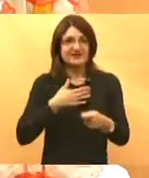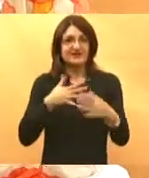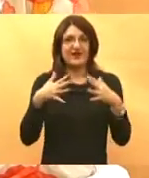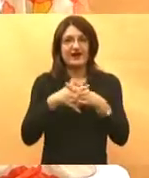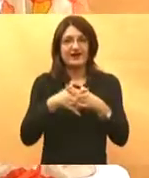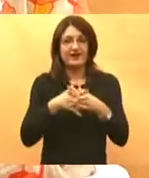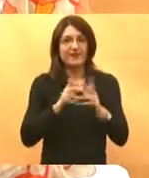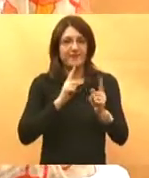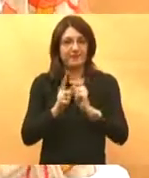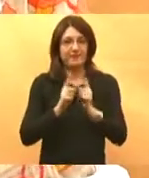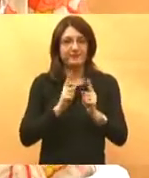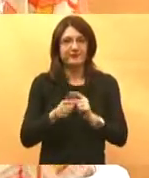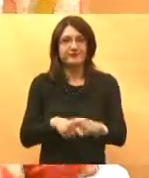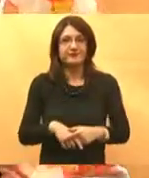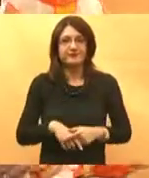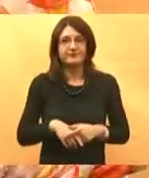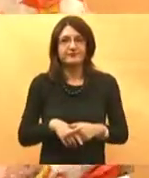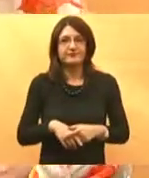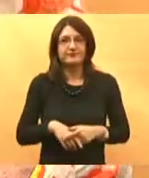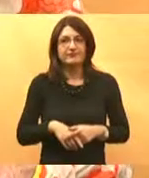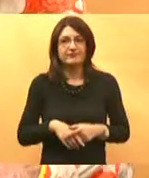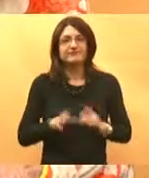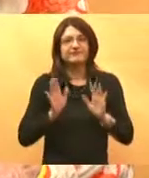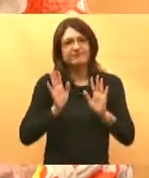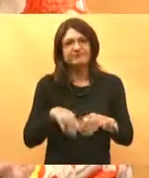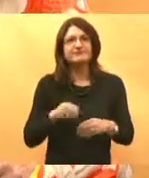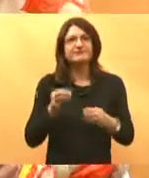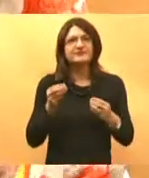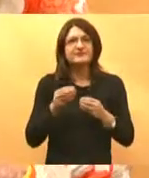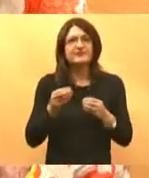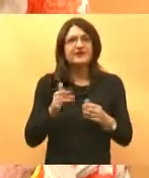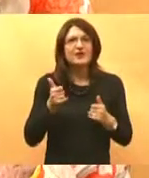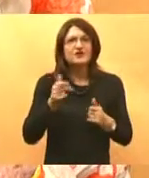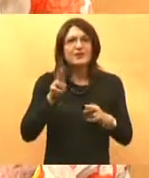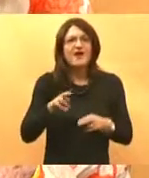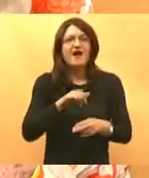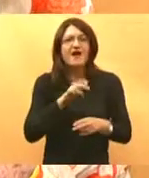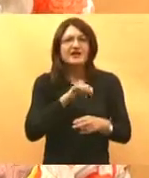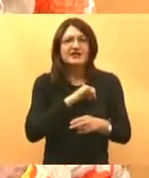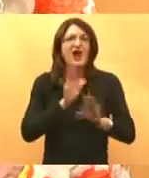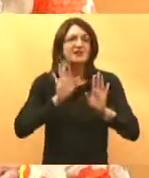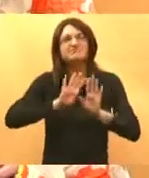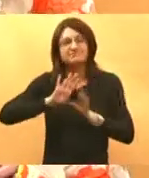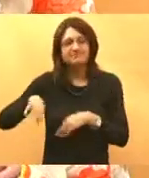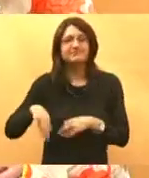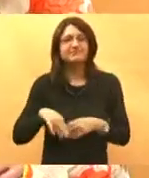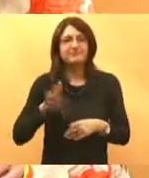vrlo interesantnu stvar, ali baš ne znam da ćete stignuti, nećete stignuti jer smo mi već počeli emisiju, ali zato ćete sutra u